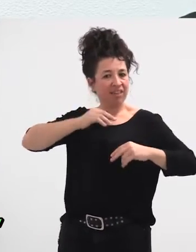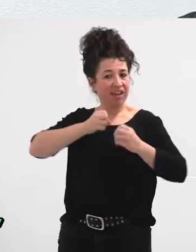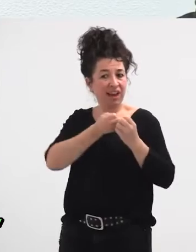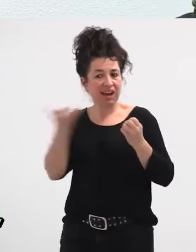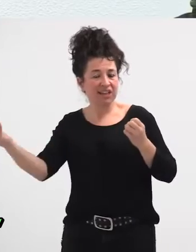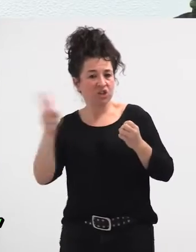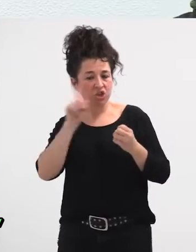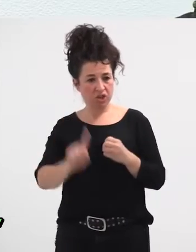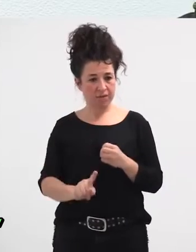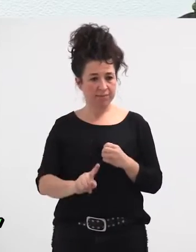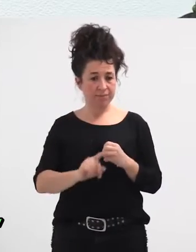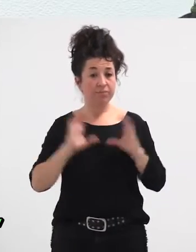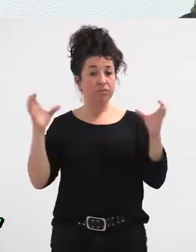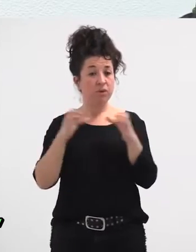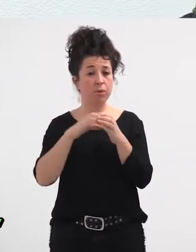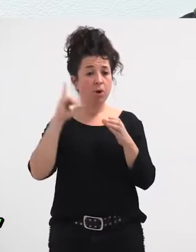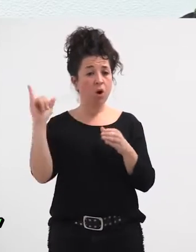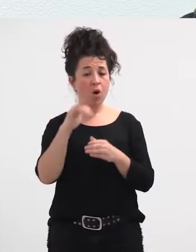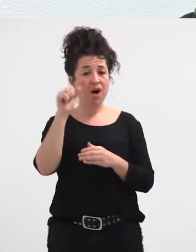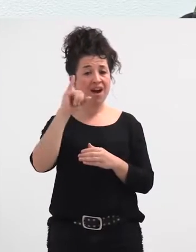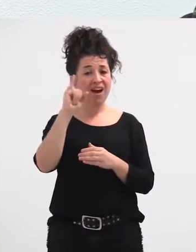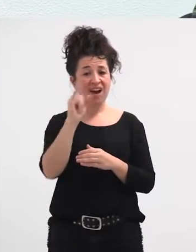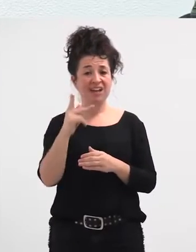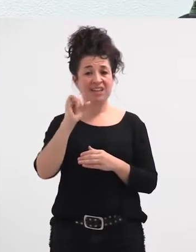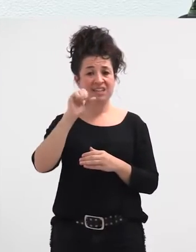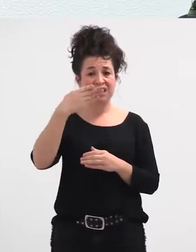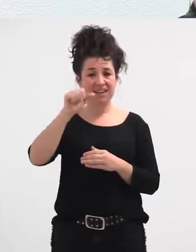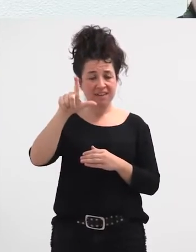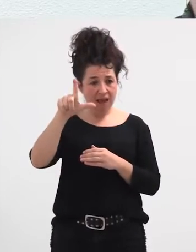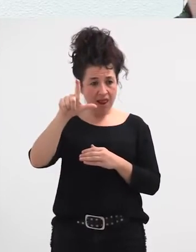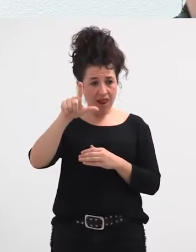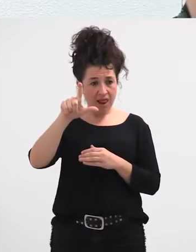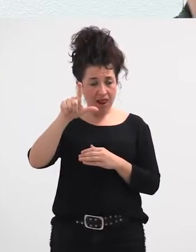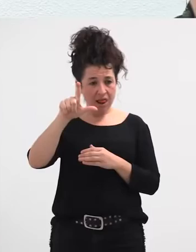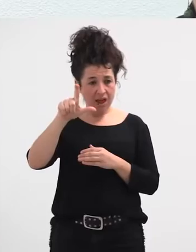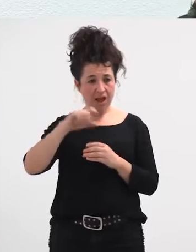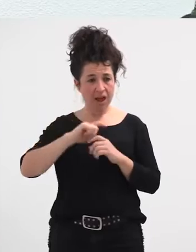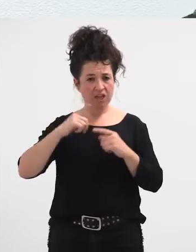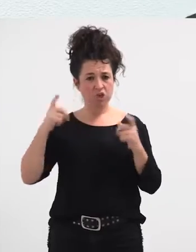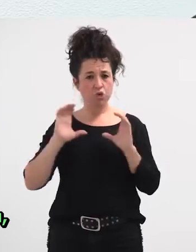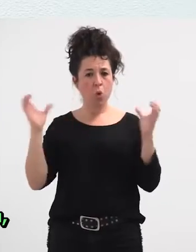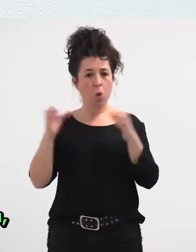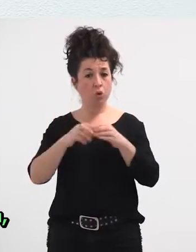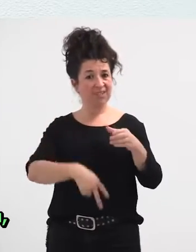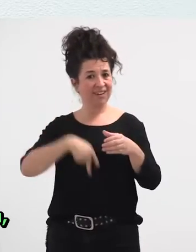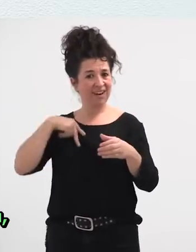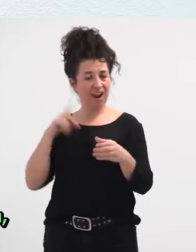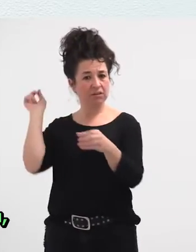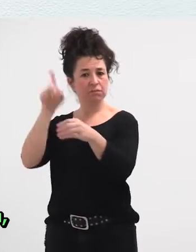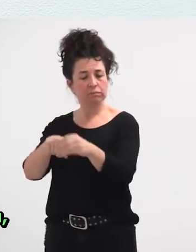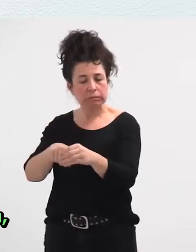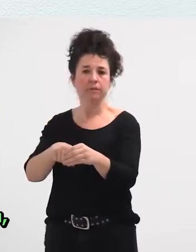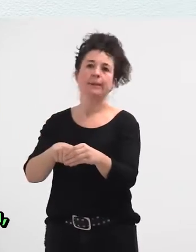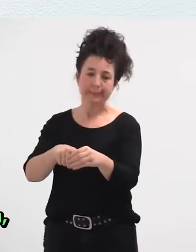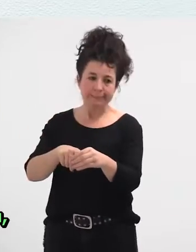Jaizki beleko okideak, horrein dela gutxi, batzaren agusietan izan dira, eta onartu, eta, bueno, bai, pein baina gehiagoetan esan dugu, agian, lelengu urtean ez genuen